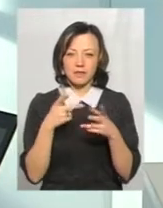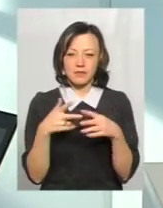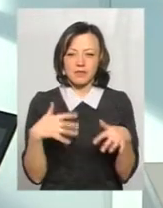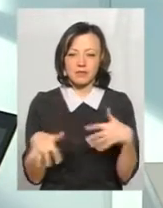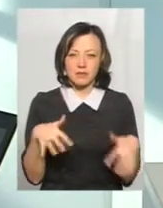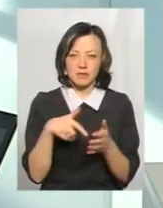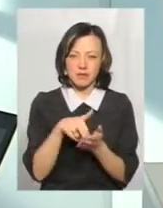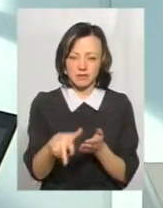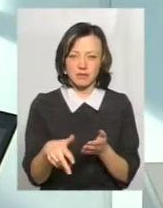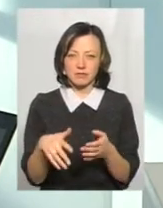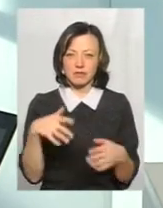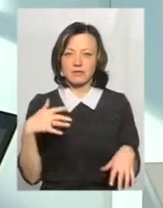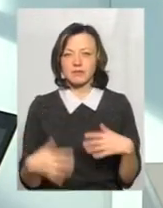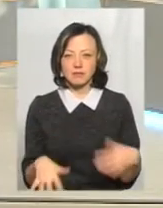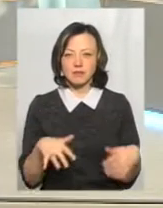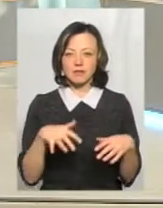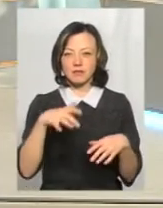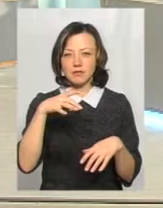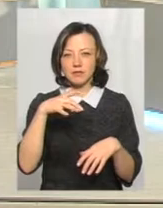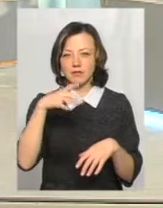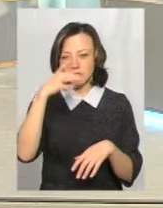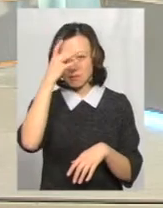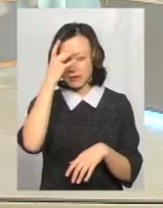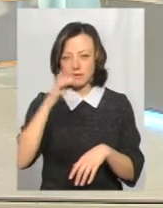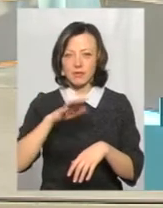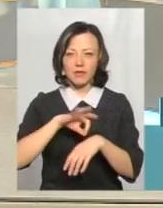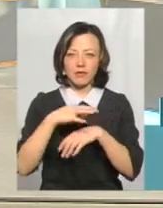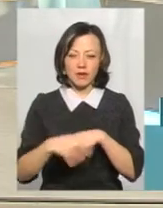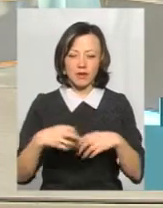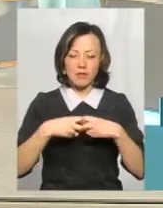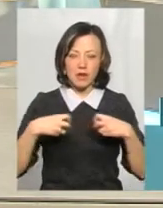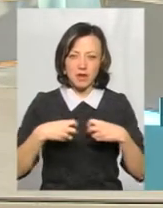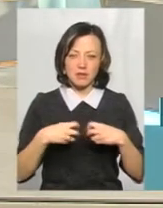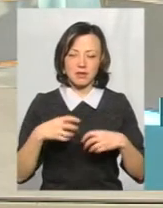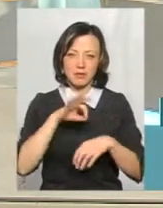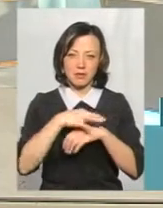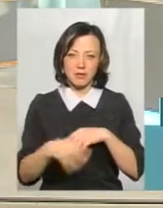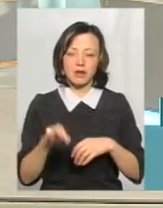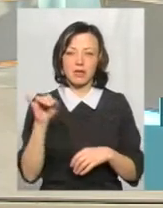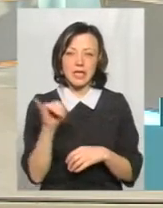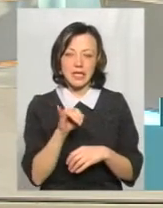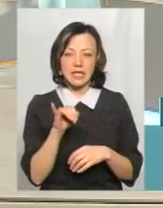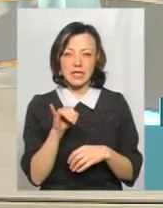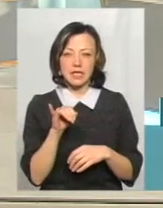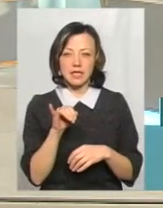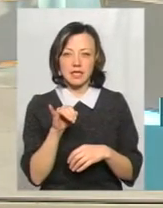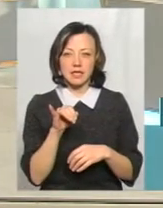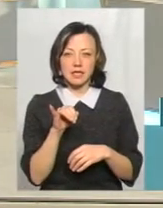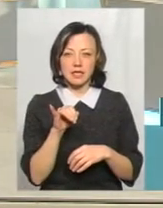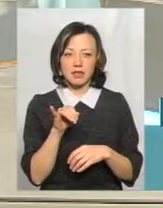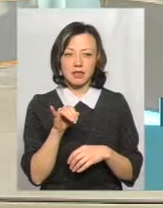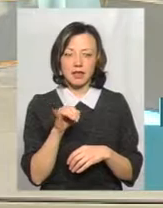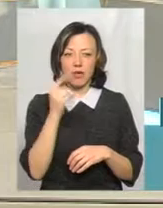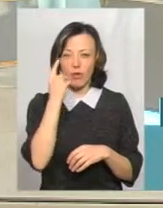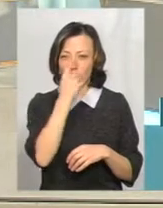ходити. Це виражена слабість, це біль у м'язок, це біль голови, і біль в очних